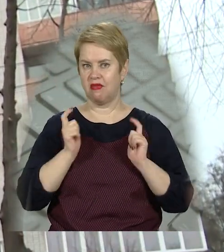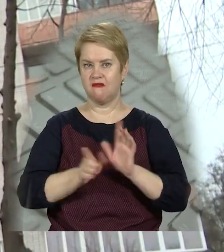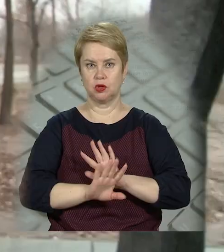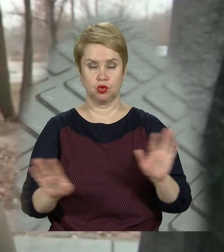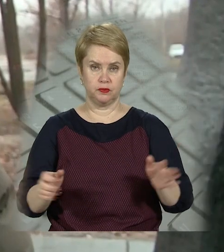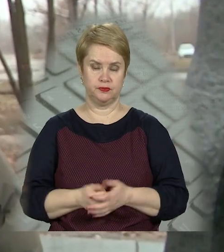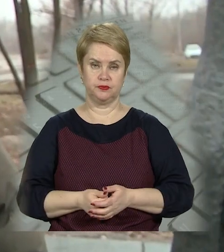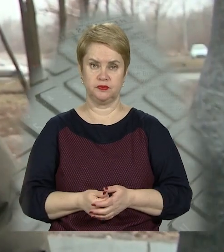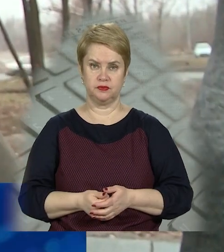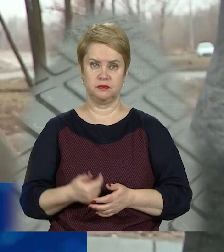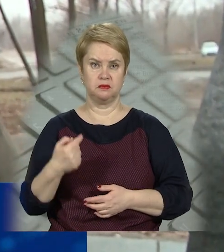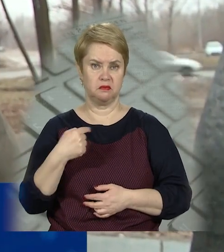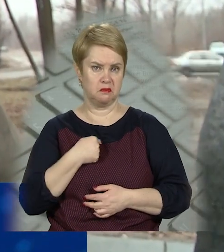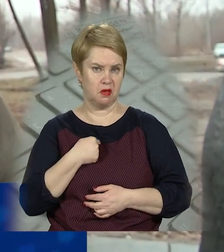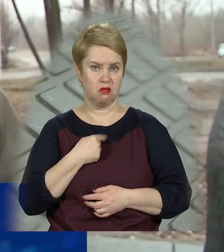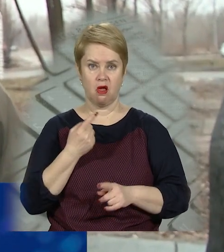влаштовує.